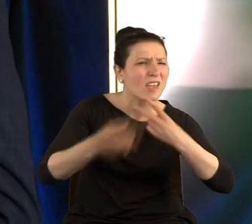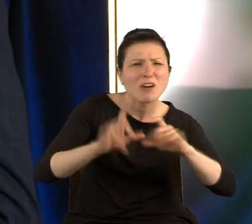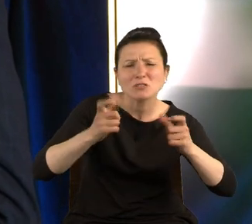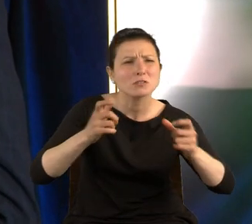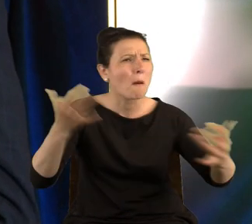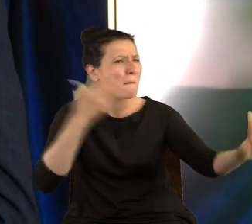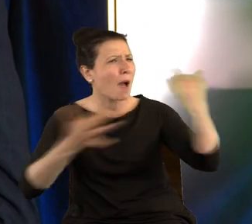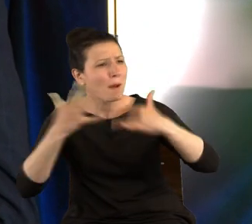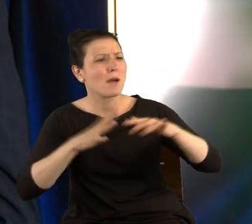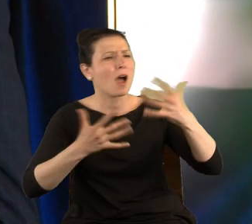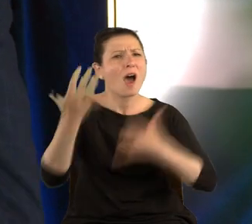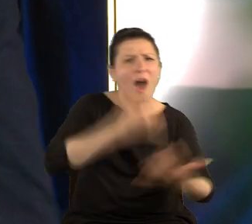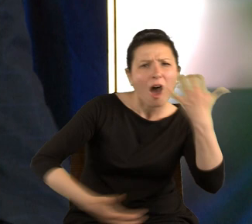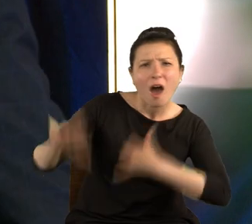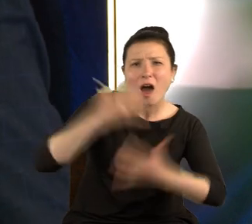jesteśmy